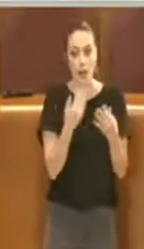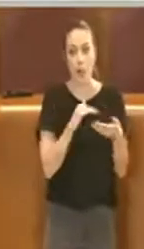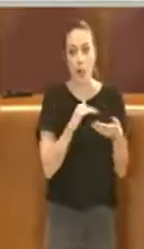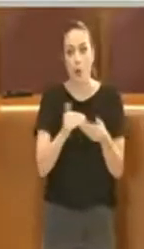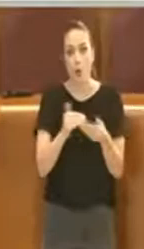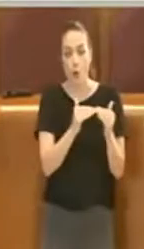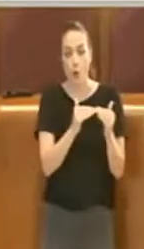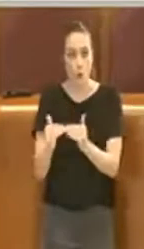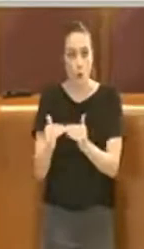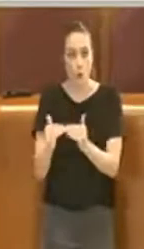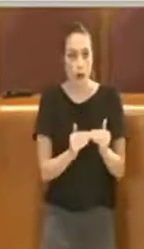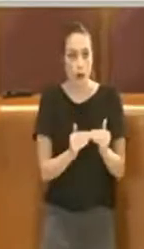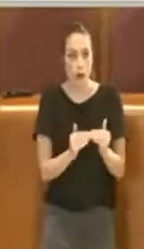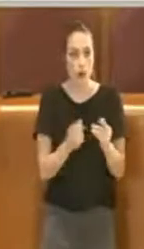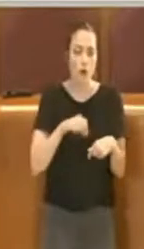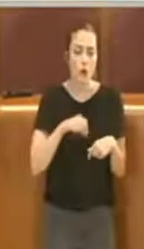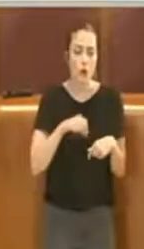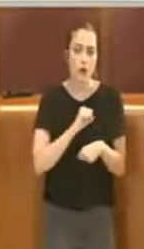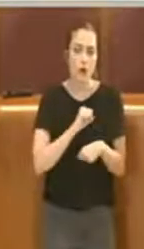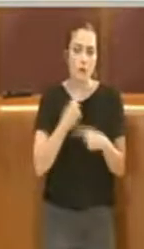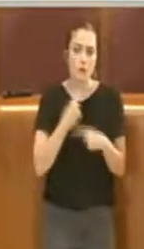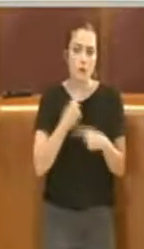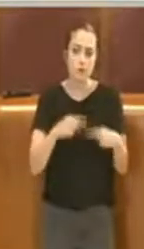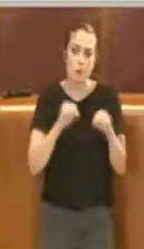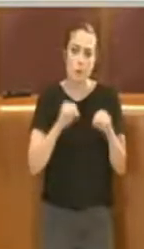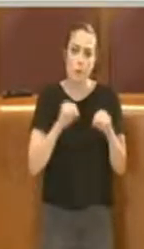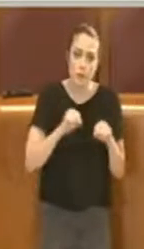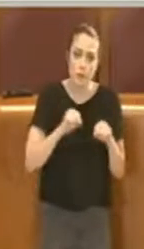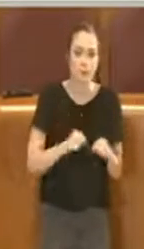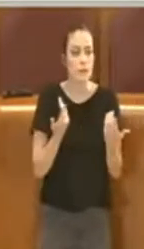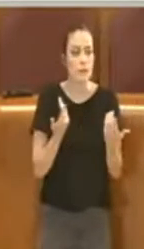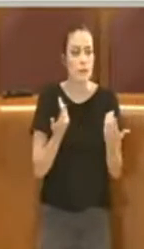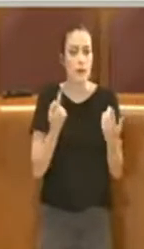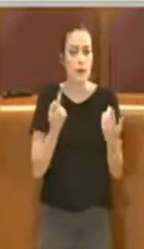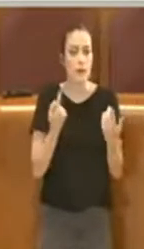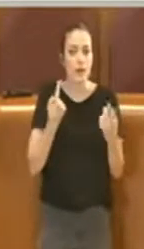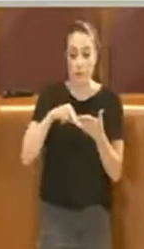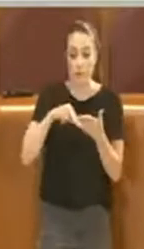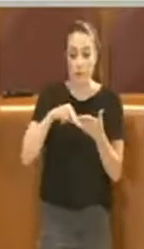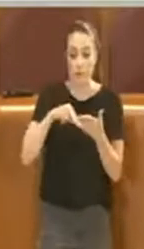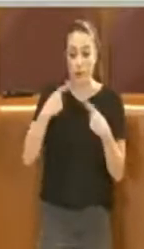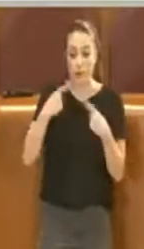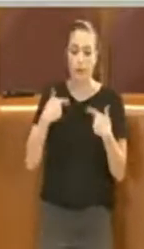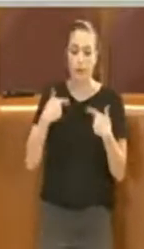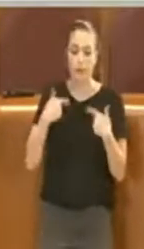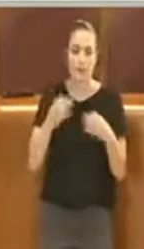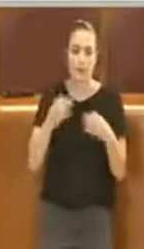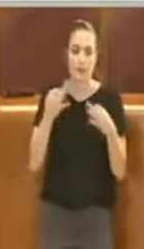che sia possibile, noi con questo voto lo renderemo possibile. Grazie.